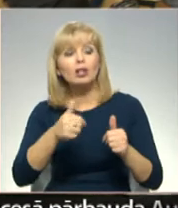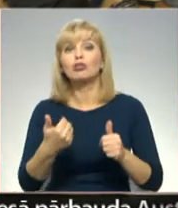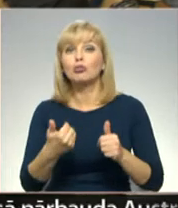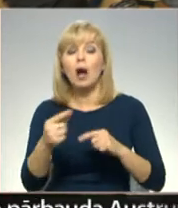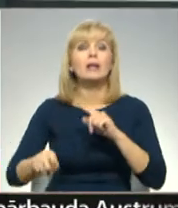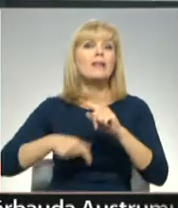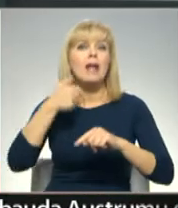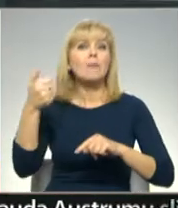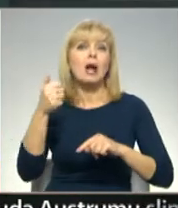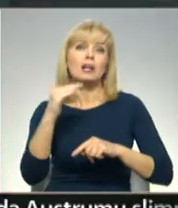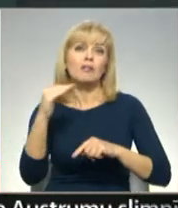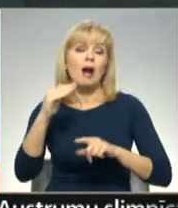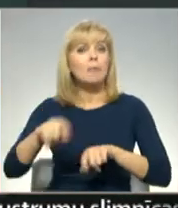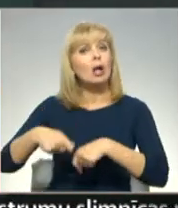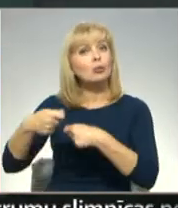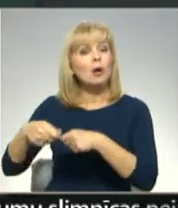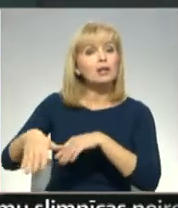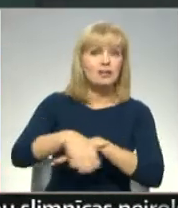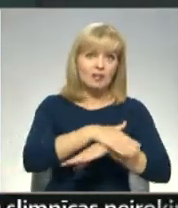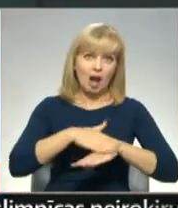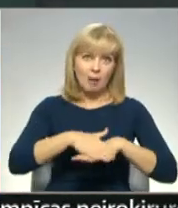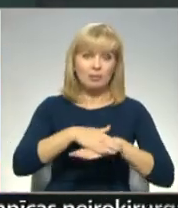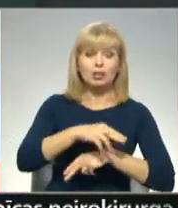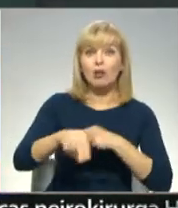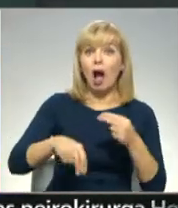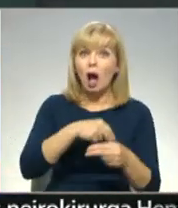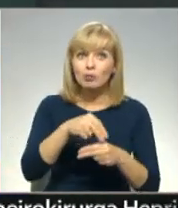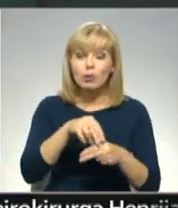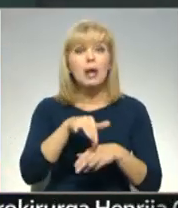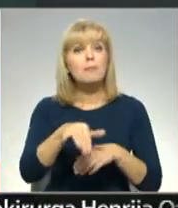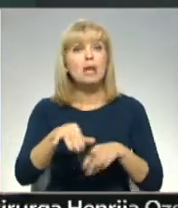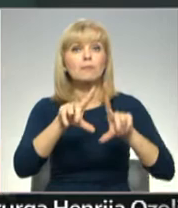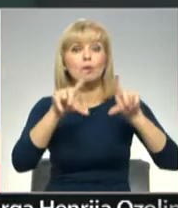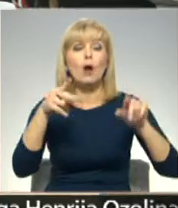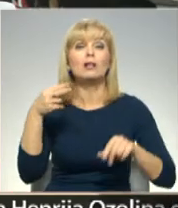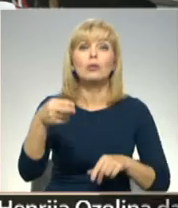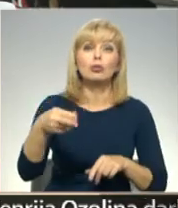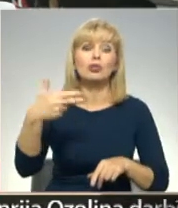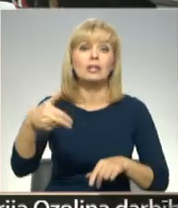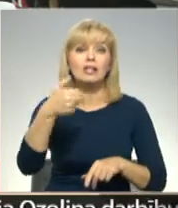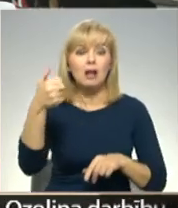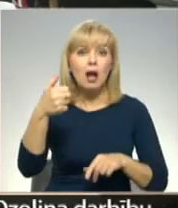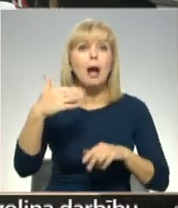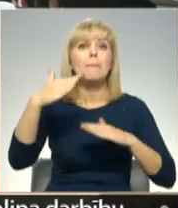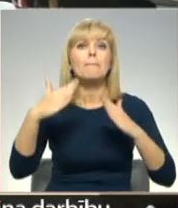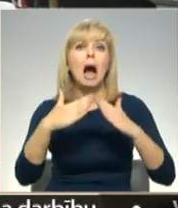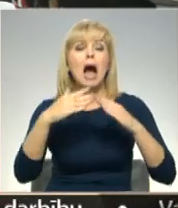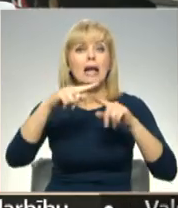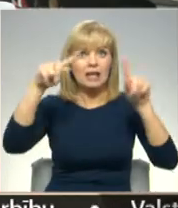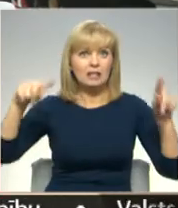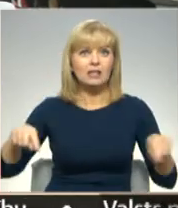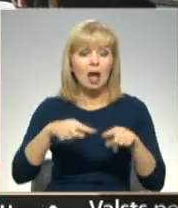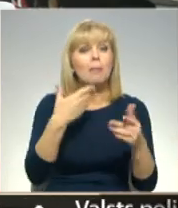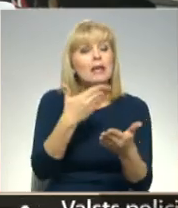gada februārim nodots sabiedriskai apspriešanai. Tas pieejams skola 2030 mājaslapā. Ieteikumi un